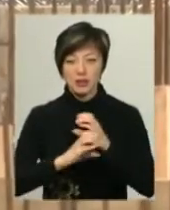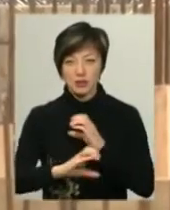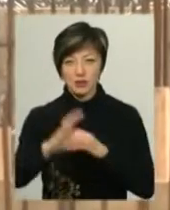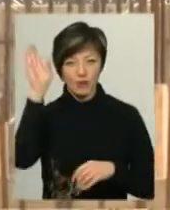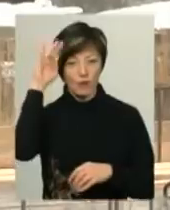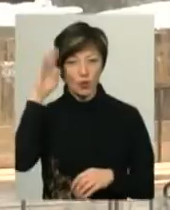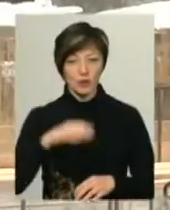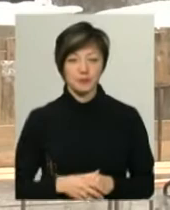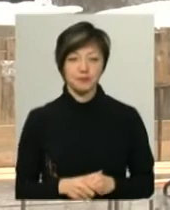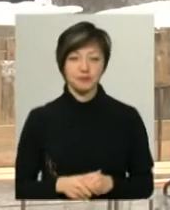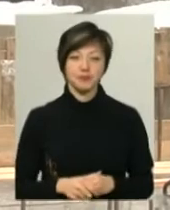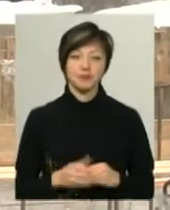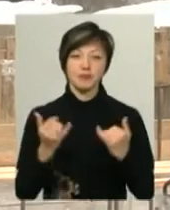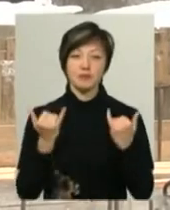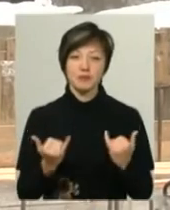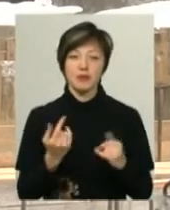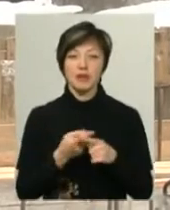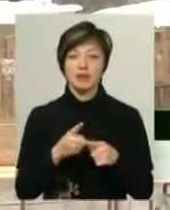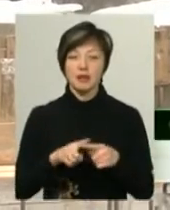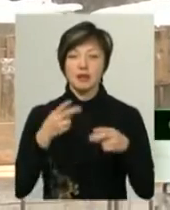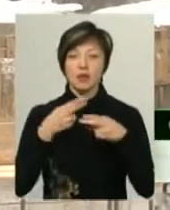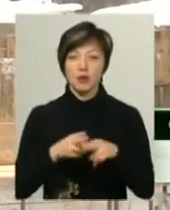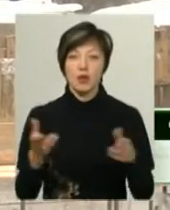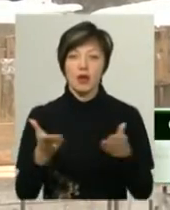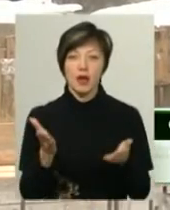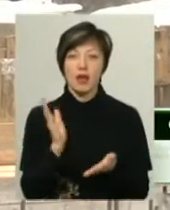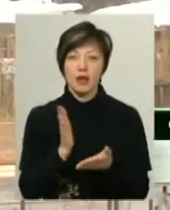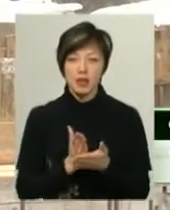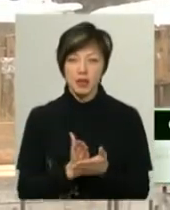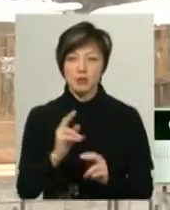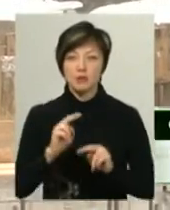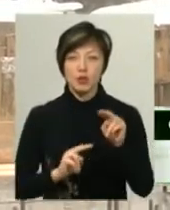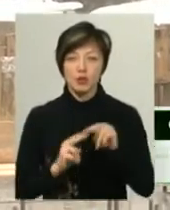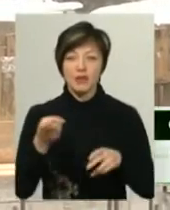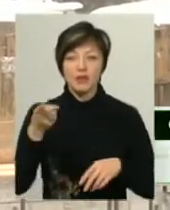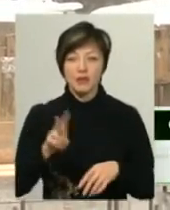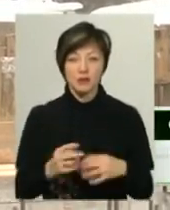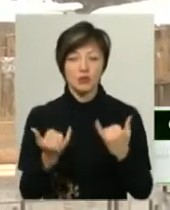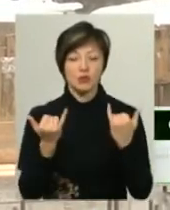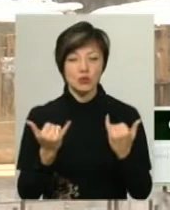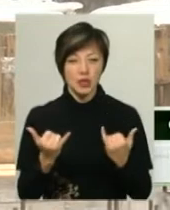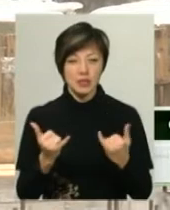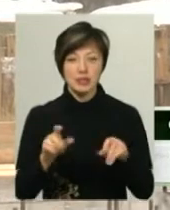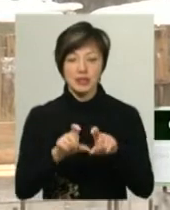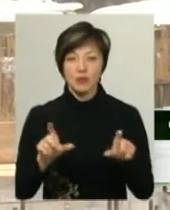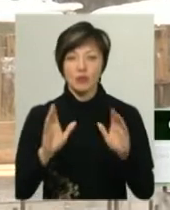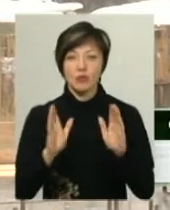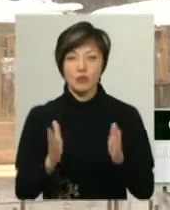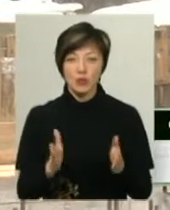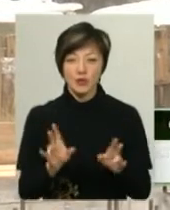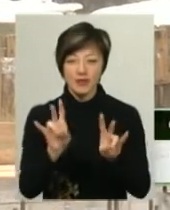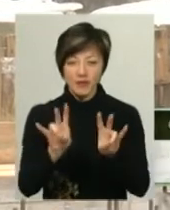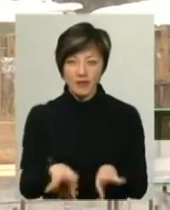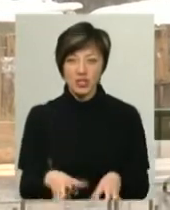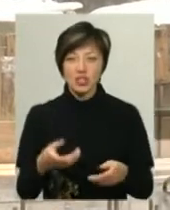стічні води. Сьогодні оця технологія, яка буде збудовано дві сучасні еротенки, там буде жити жива